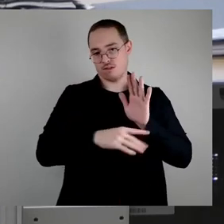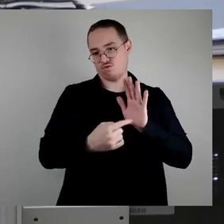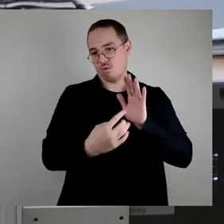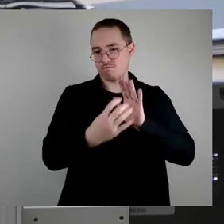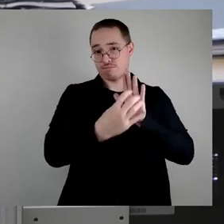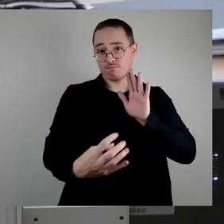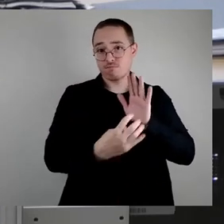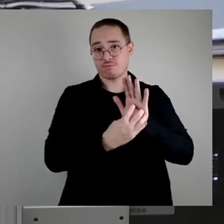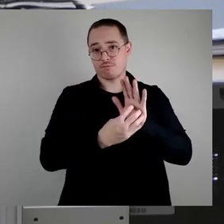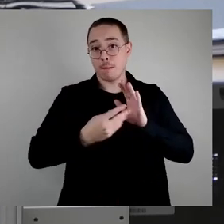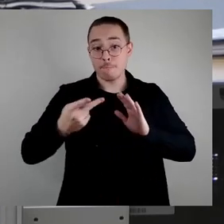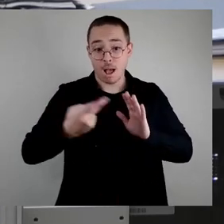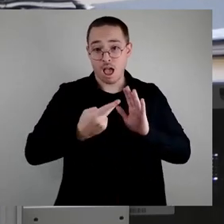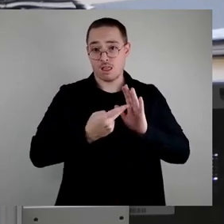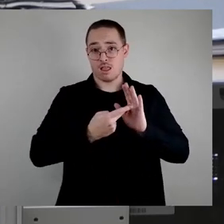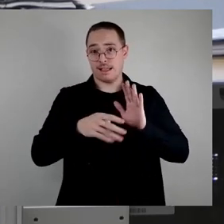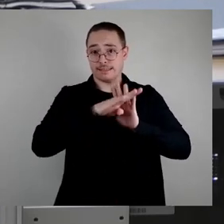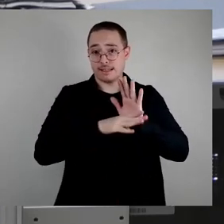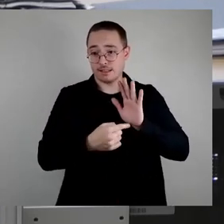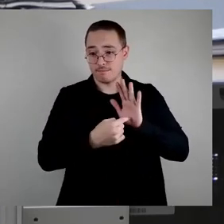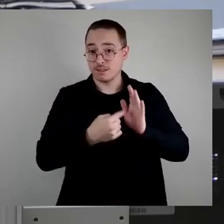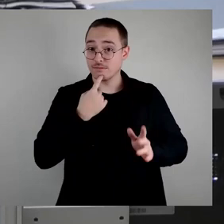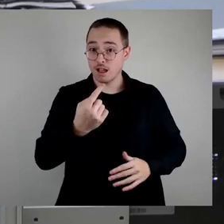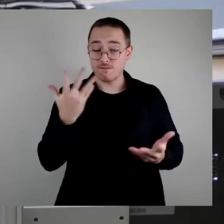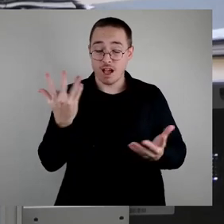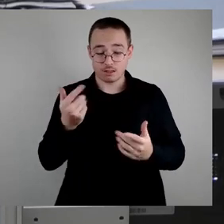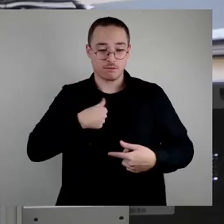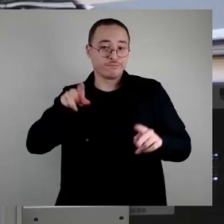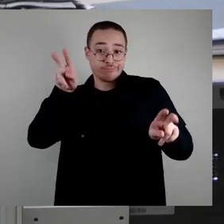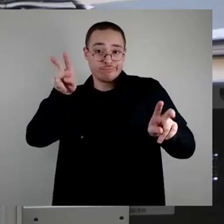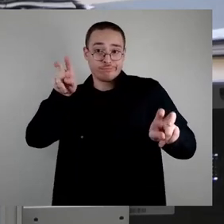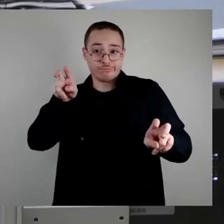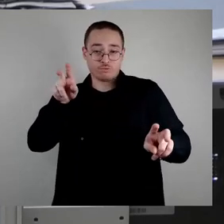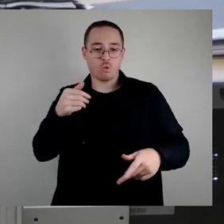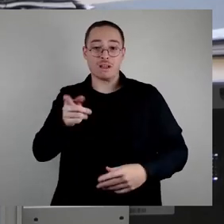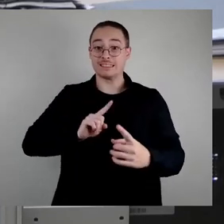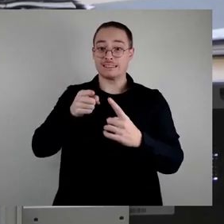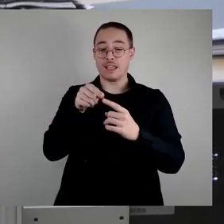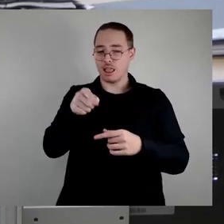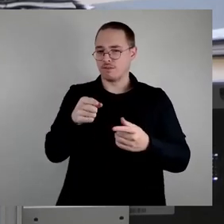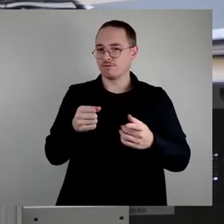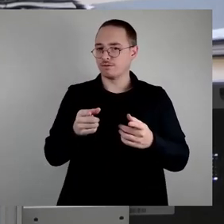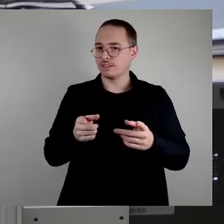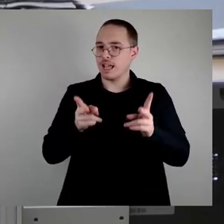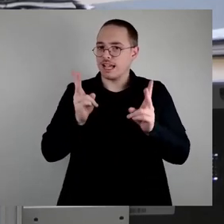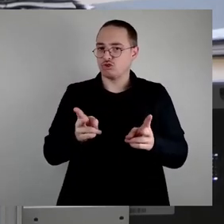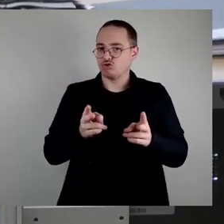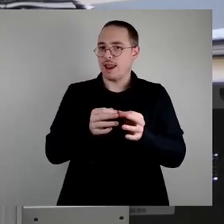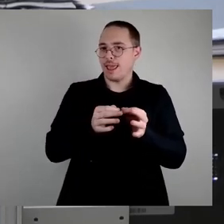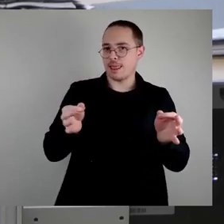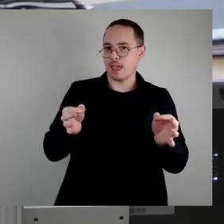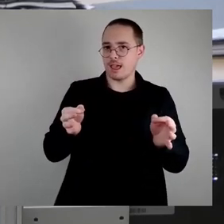beiden Gesetzen heißt es, und zwar, ich zitiere jetzt mal, Ziel der Richtlinie, also der Richtlinie der 2007,